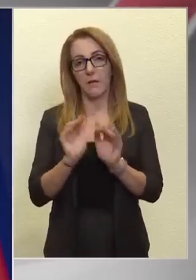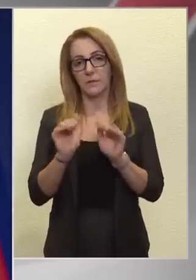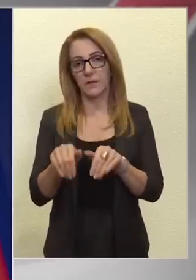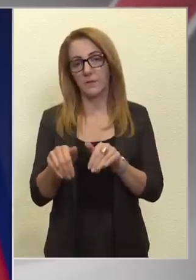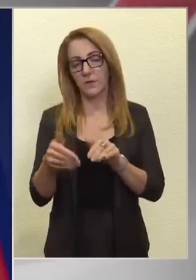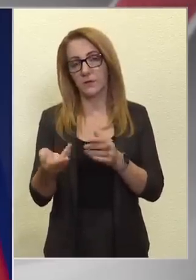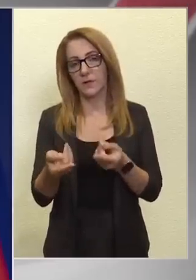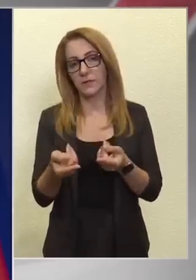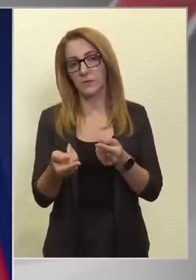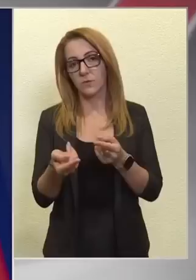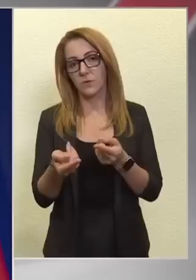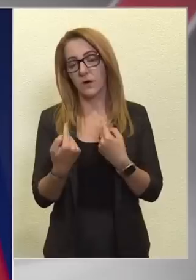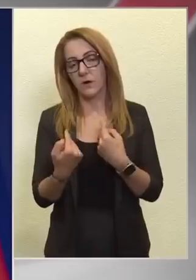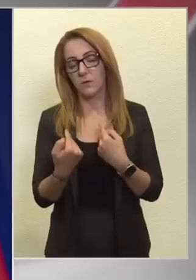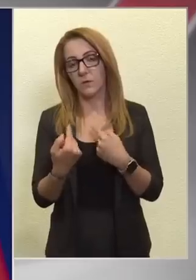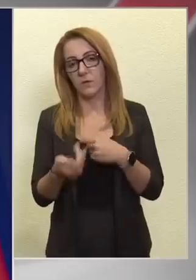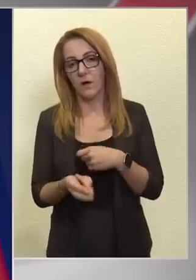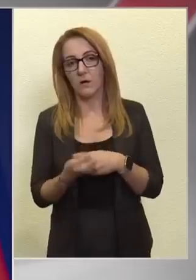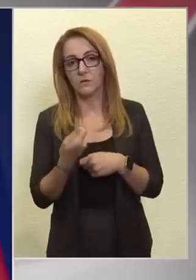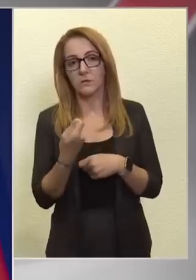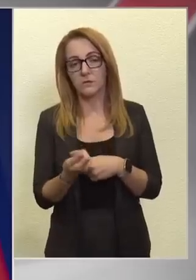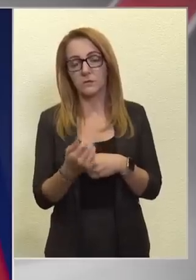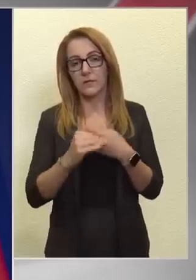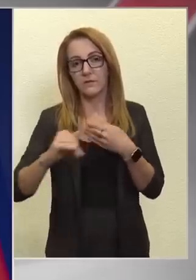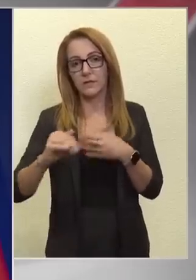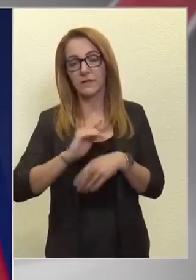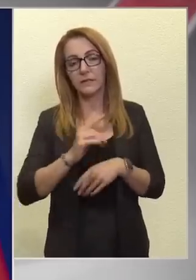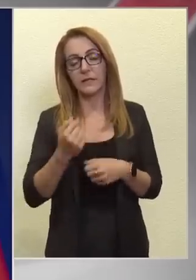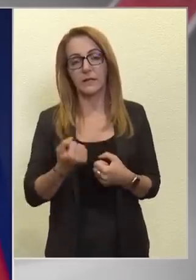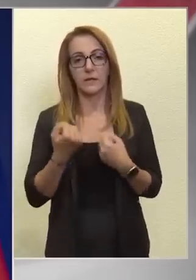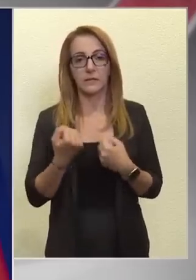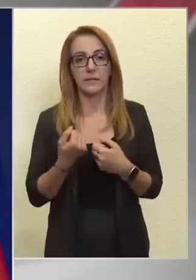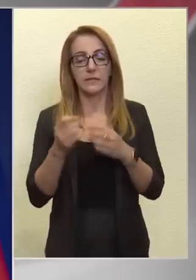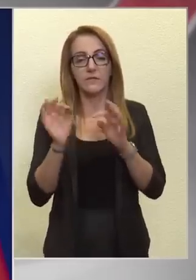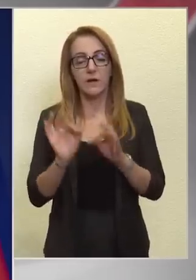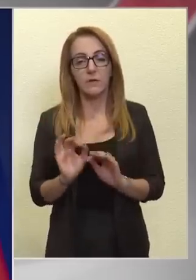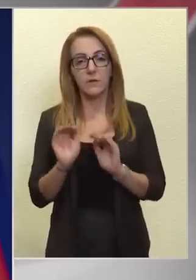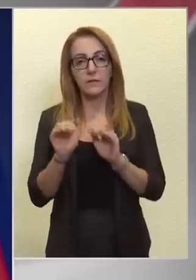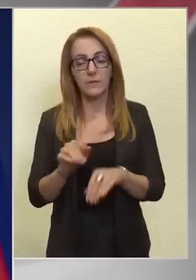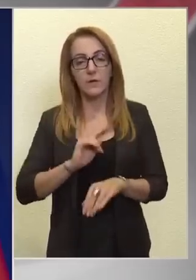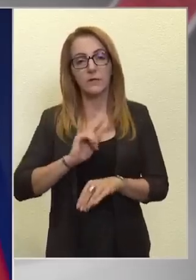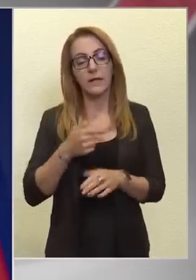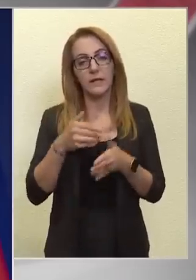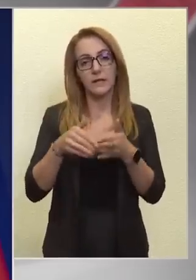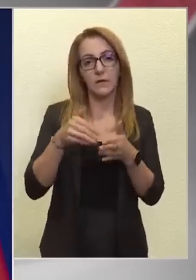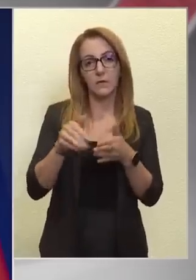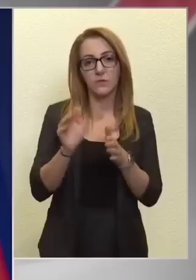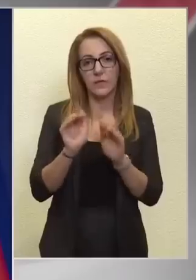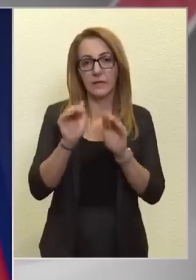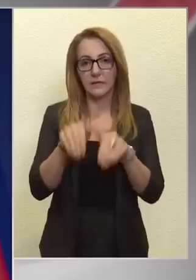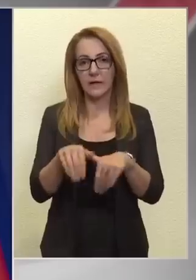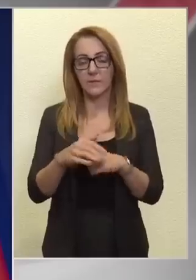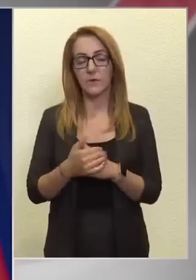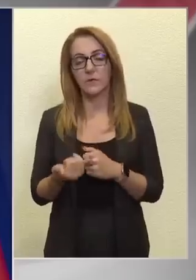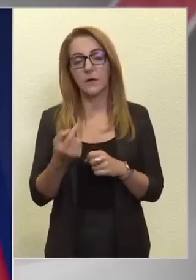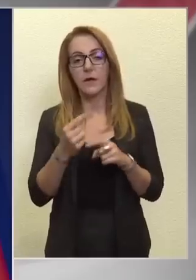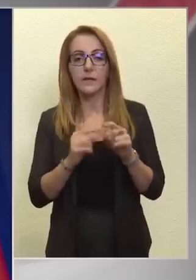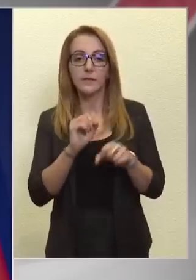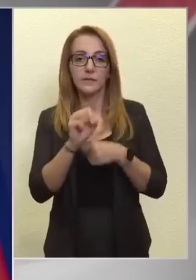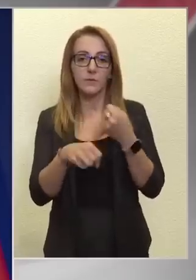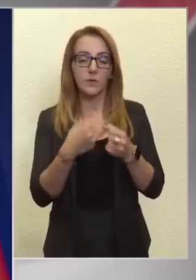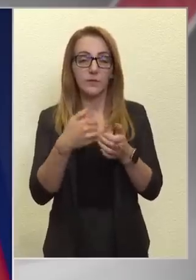kivételt, és energiaintenzív vállalatokat támogat, az energiaköltségeket támogatja, egyrésztről